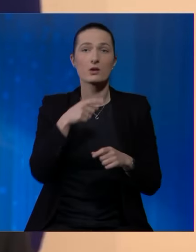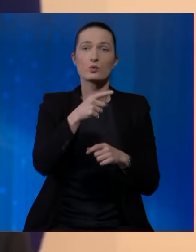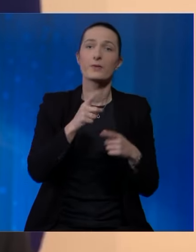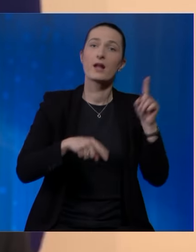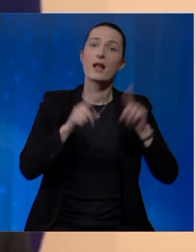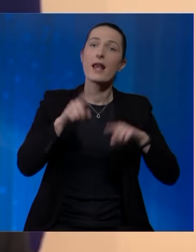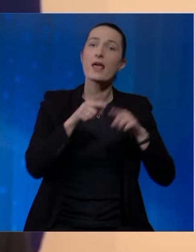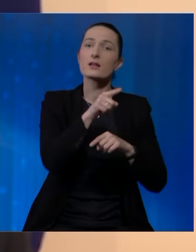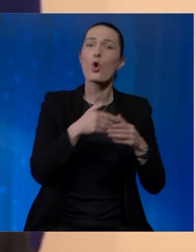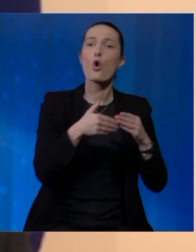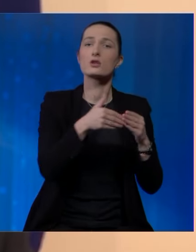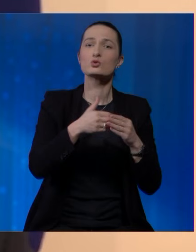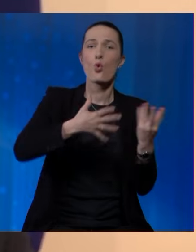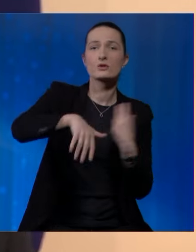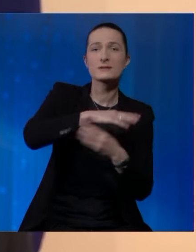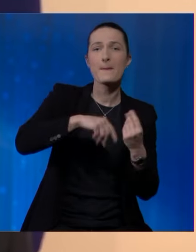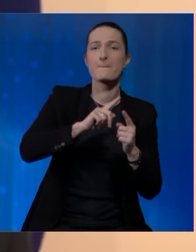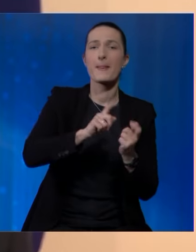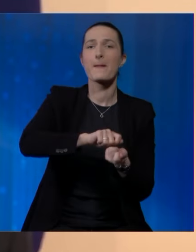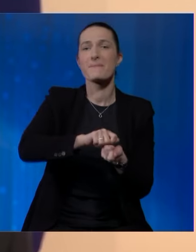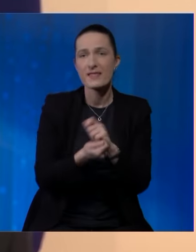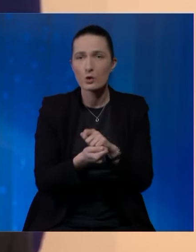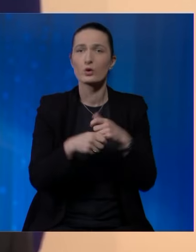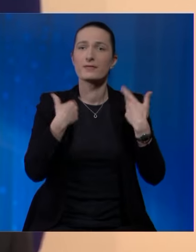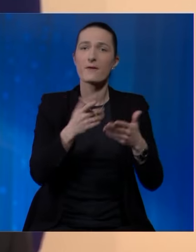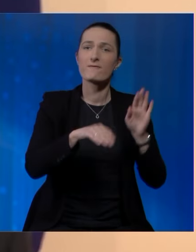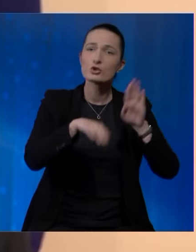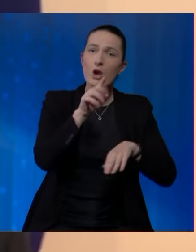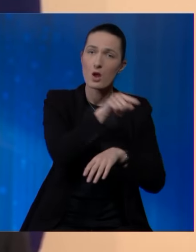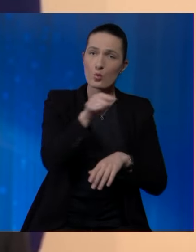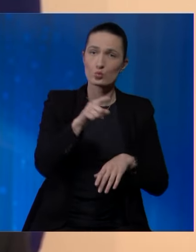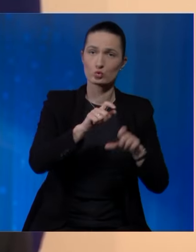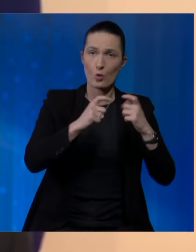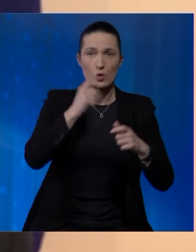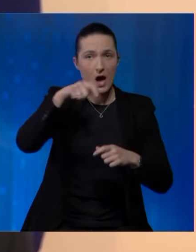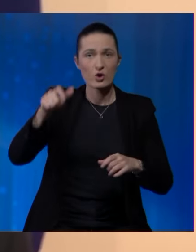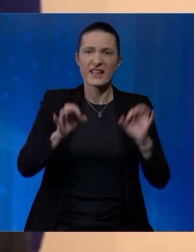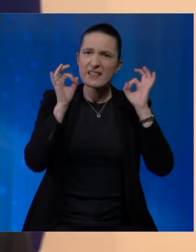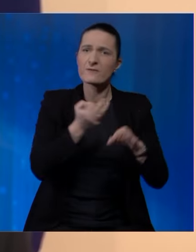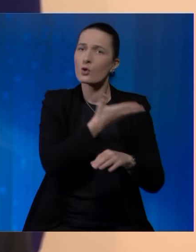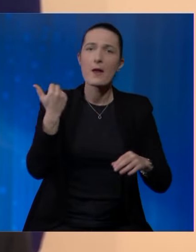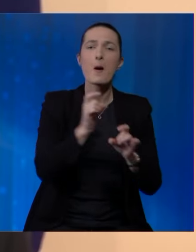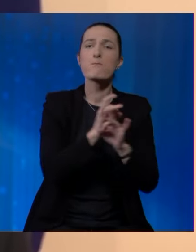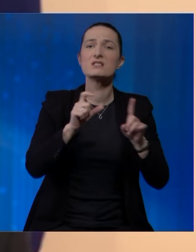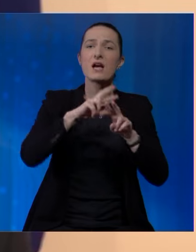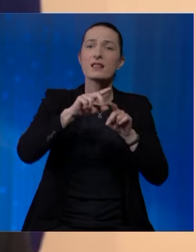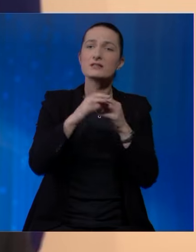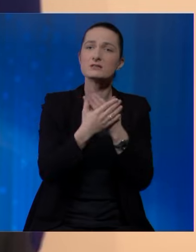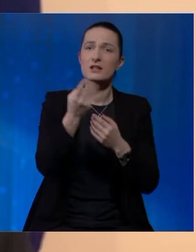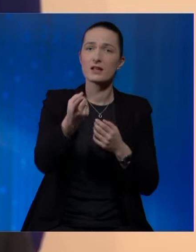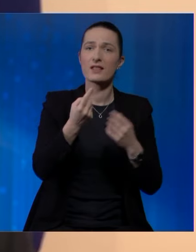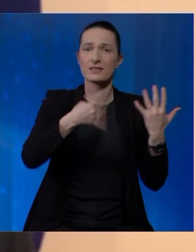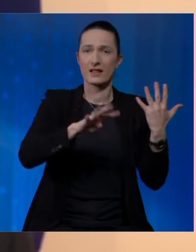većinu u Domu naroda. Neki odnosi i okolnosti se mijenjaju. Te većine u Domu naroda definitivno nema bez HDZ-a 90,